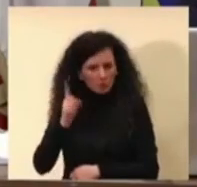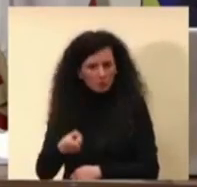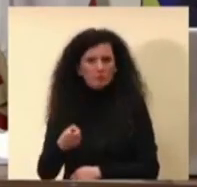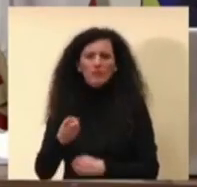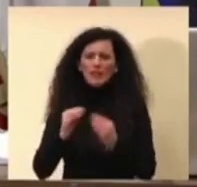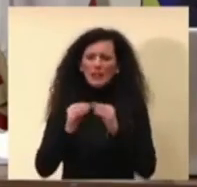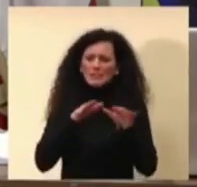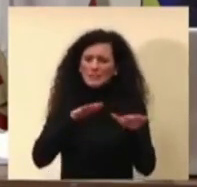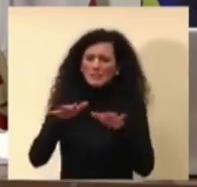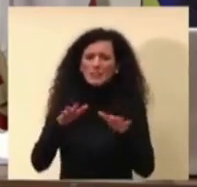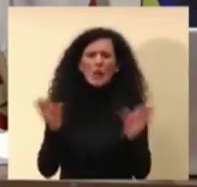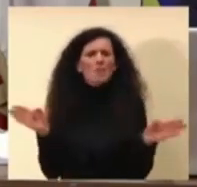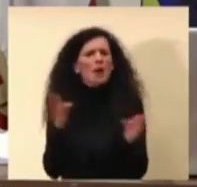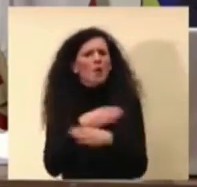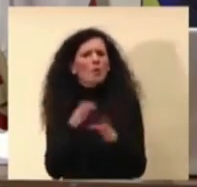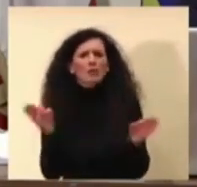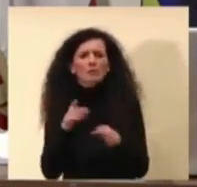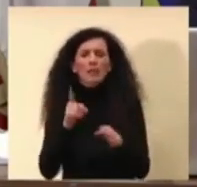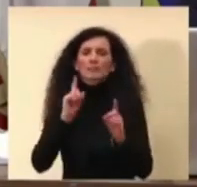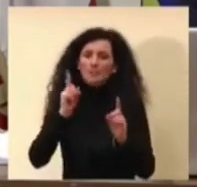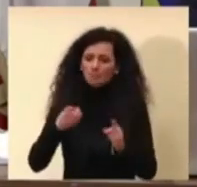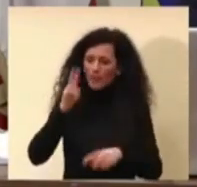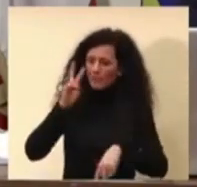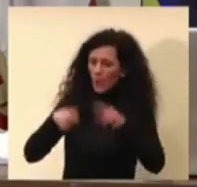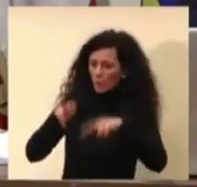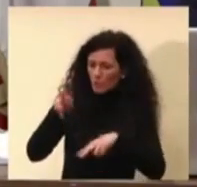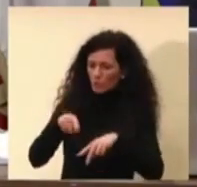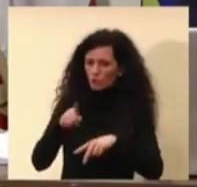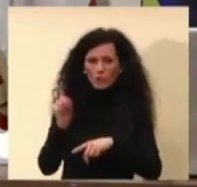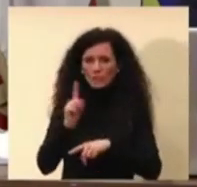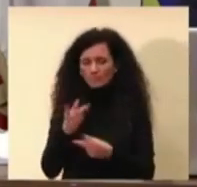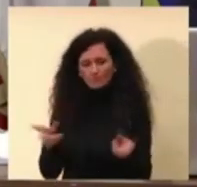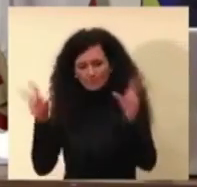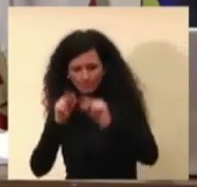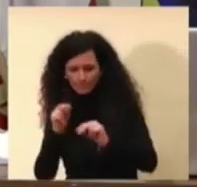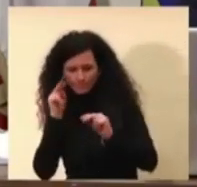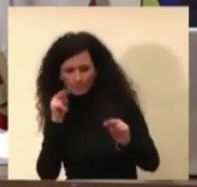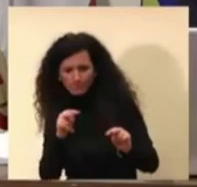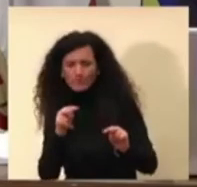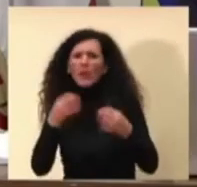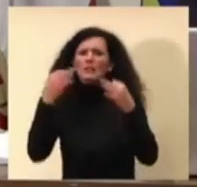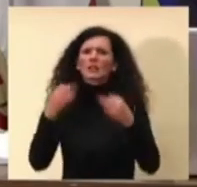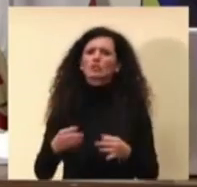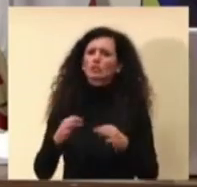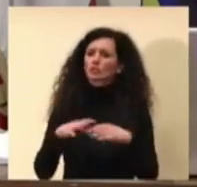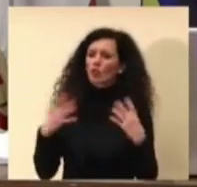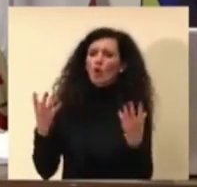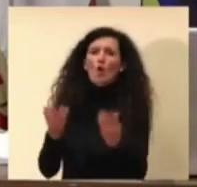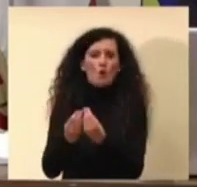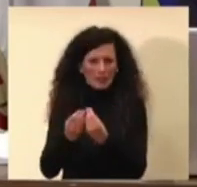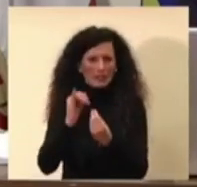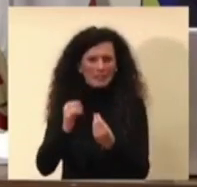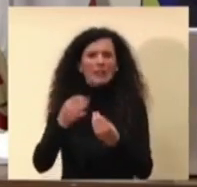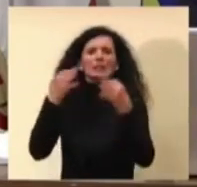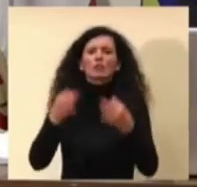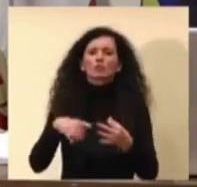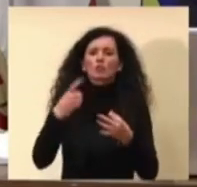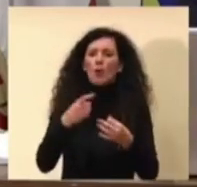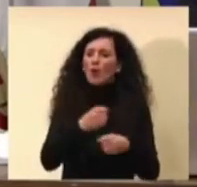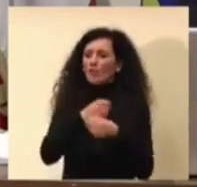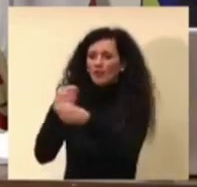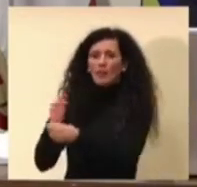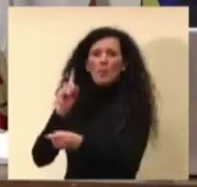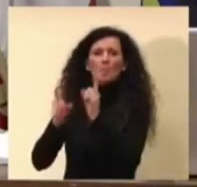sistema venga valutato e rivisto, dopo che le decisioni è chiaro, la prende la politica. A questo proposito